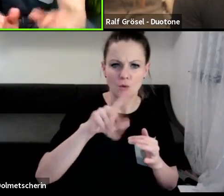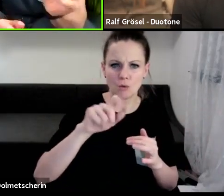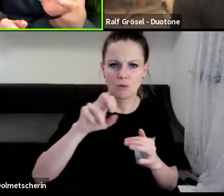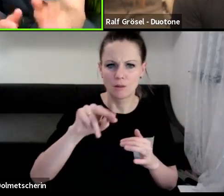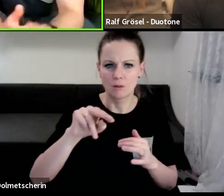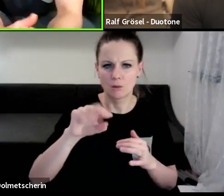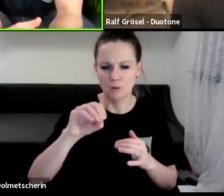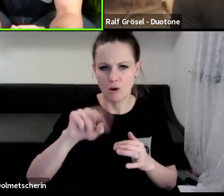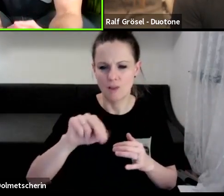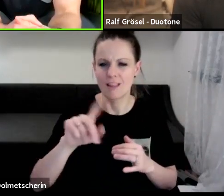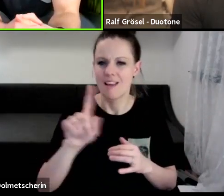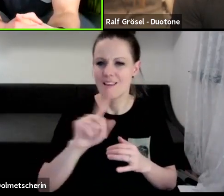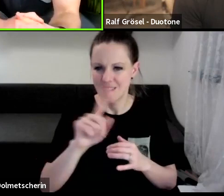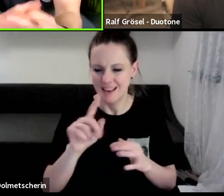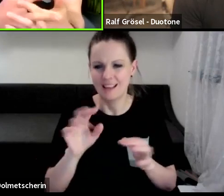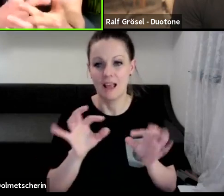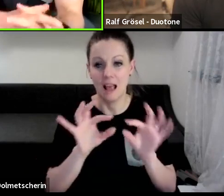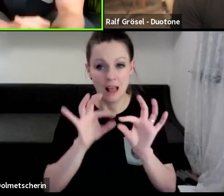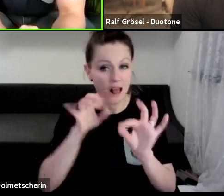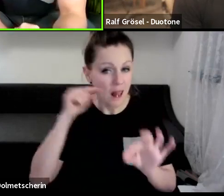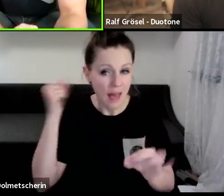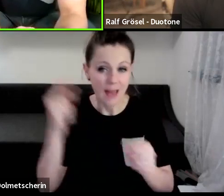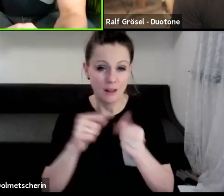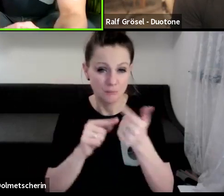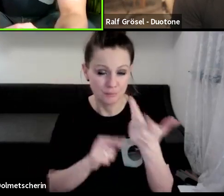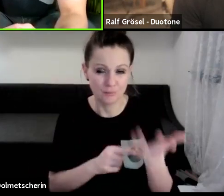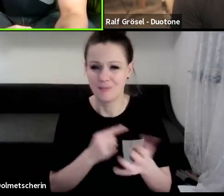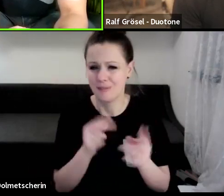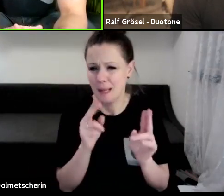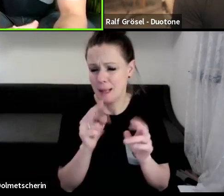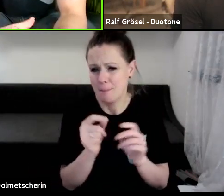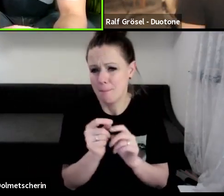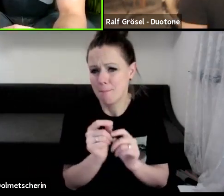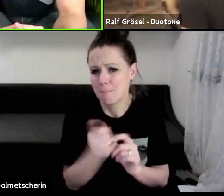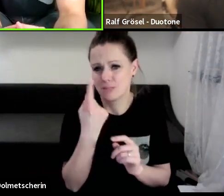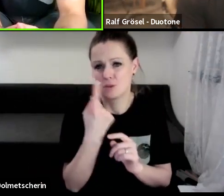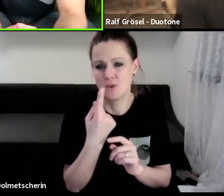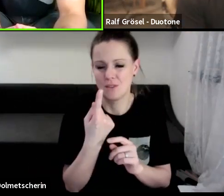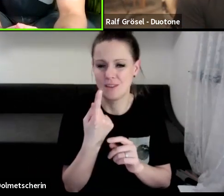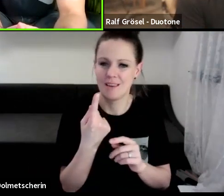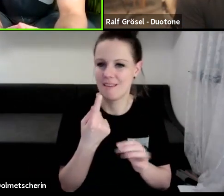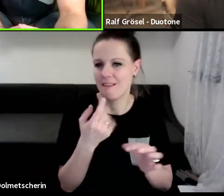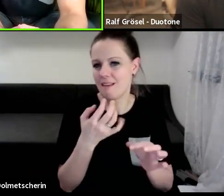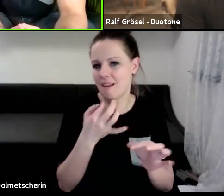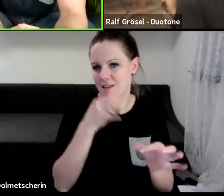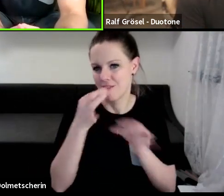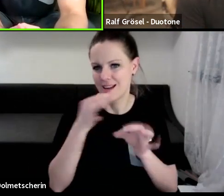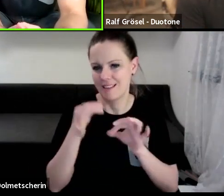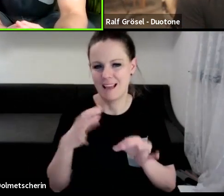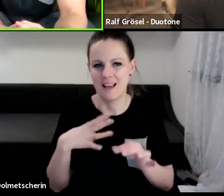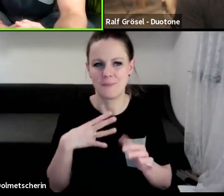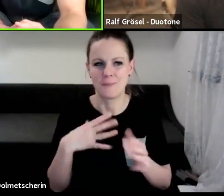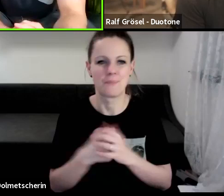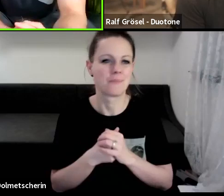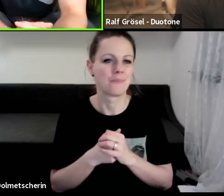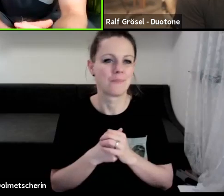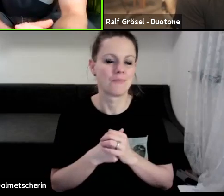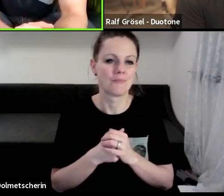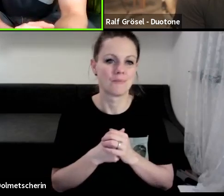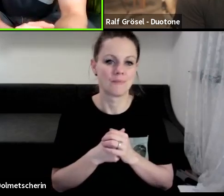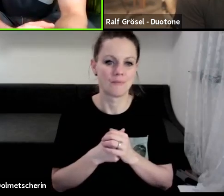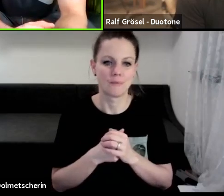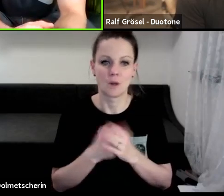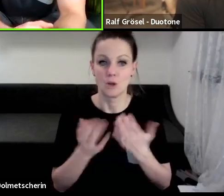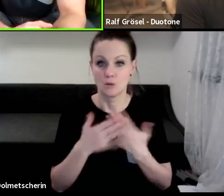halt kleine Nischenfragen sind, aber auch spannend und die können wir, glaube ich, in den Kommentaren schnell beantworten. Ralf, kann sich jemand an dich wenden, der